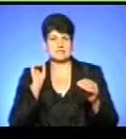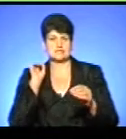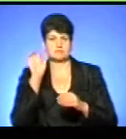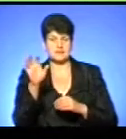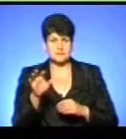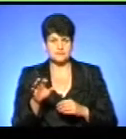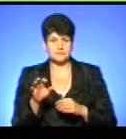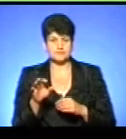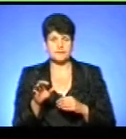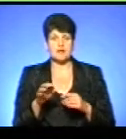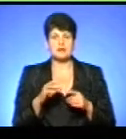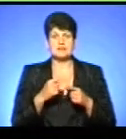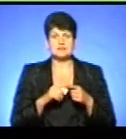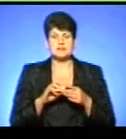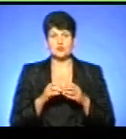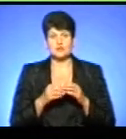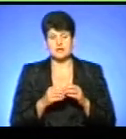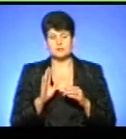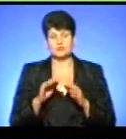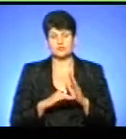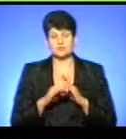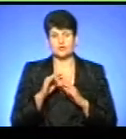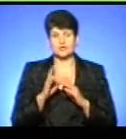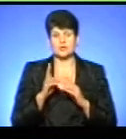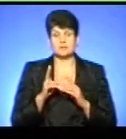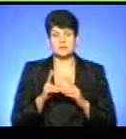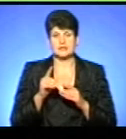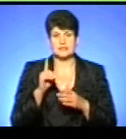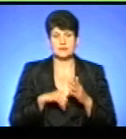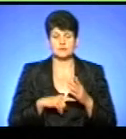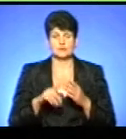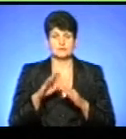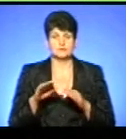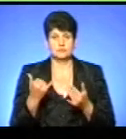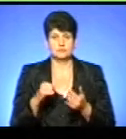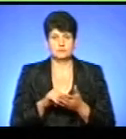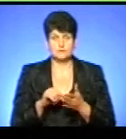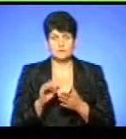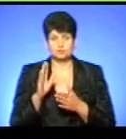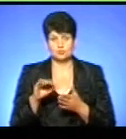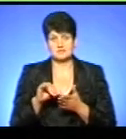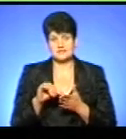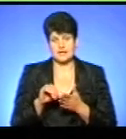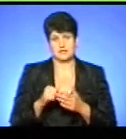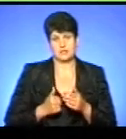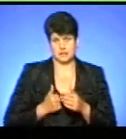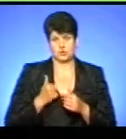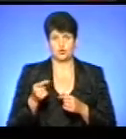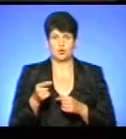Надіємося на високі результати і надіємося, начинати Україна, діти, які сьогодні виступляють гідно, будуть представляти її гідно